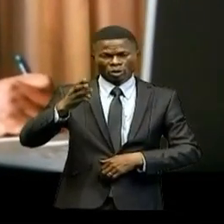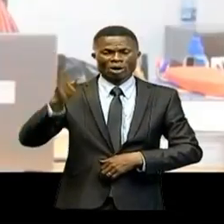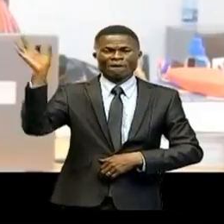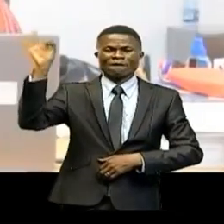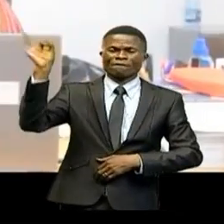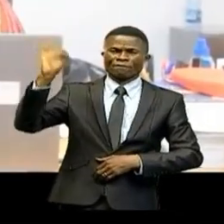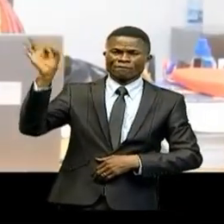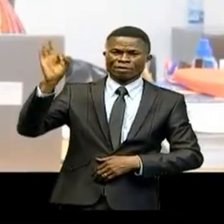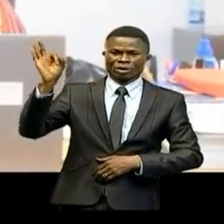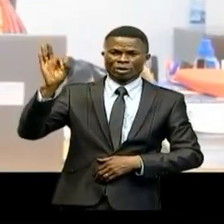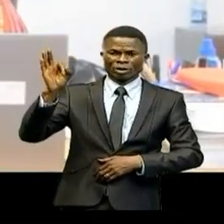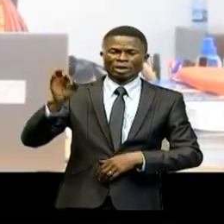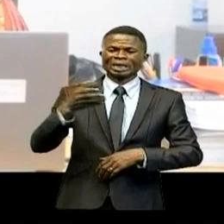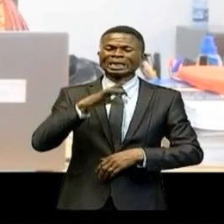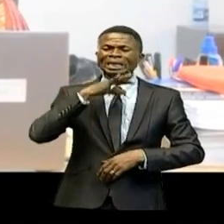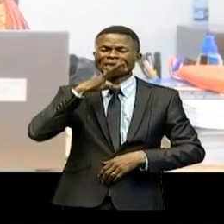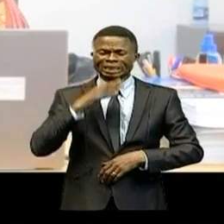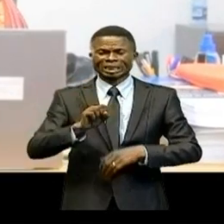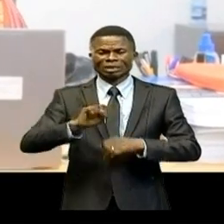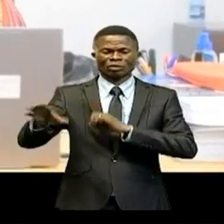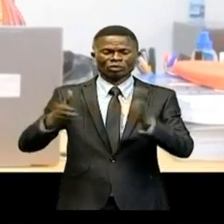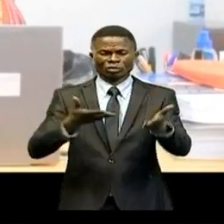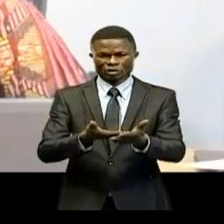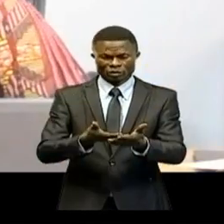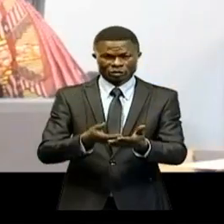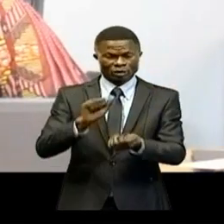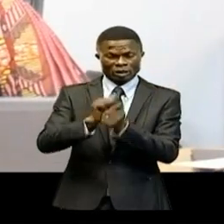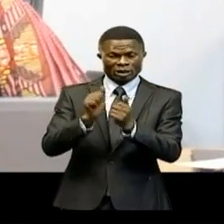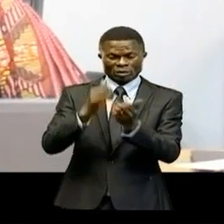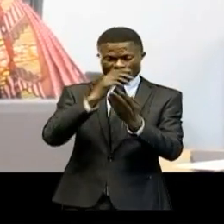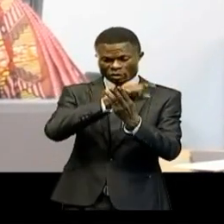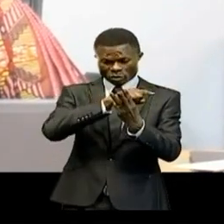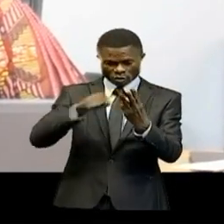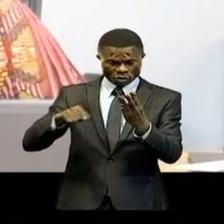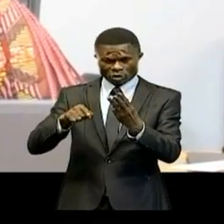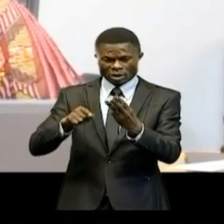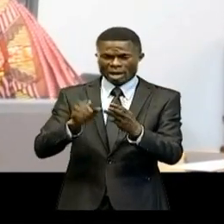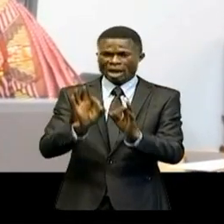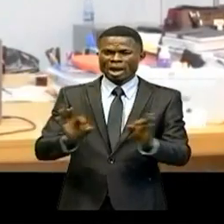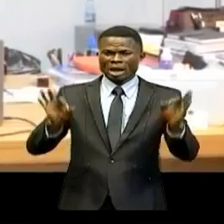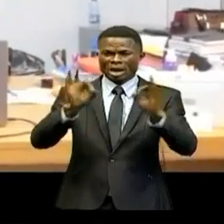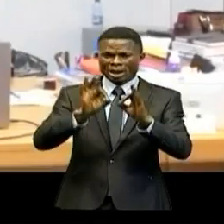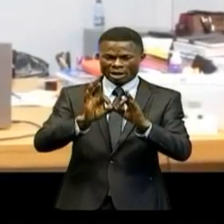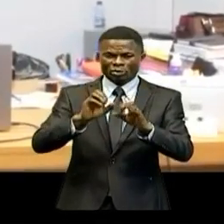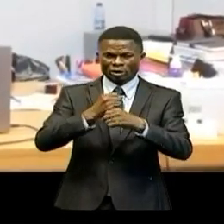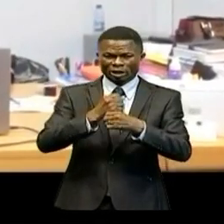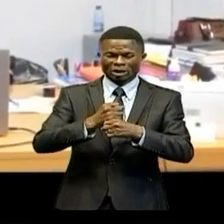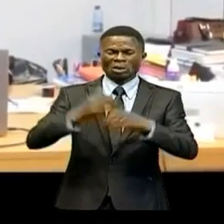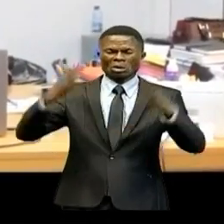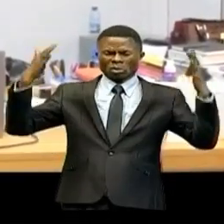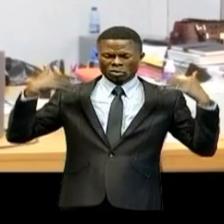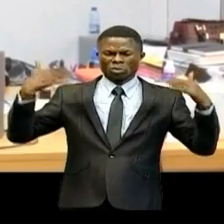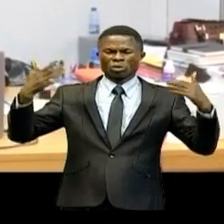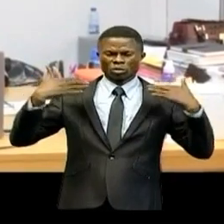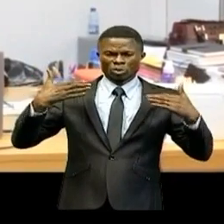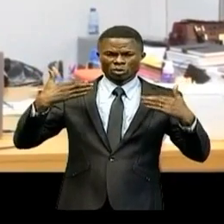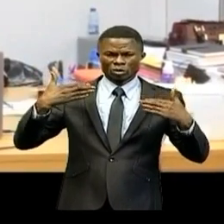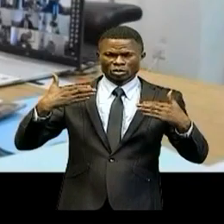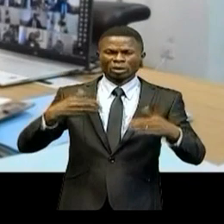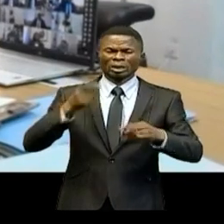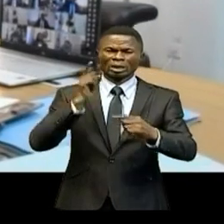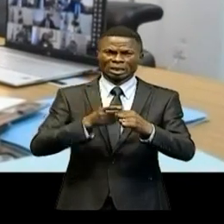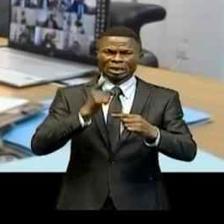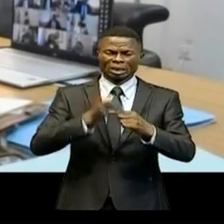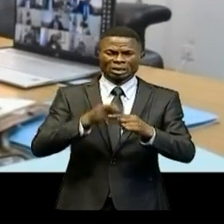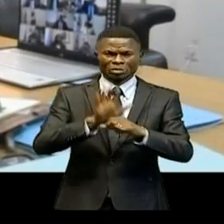et les déchets. Ces secteurs sont les principaux émetteurs de dioxyde de carbone, de méthane et